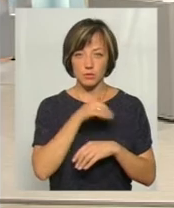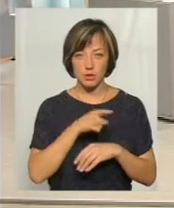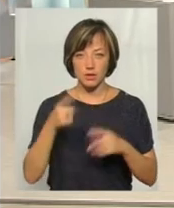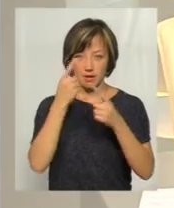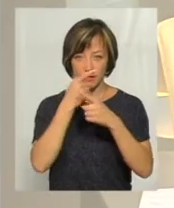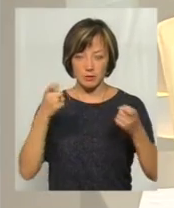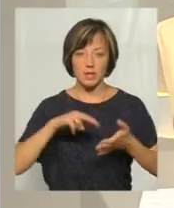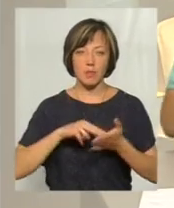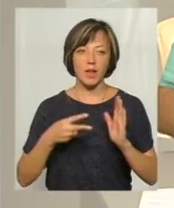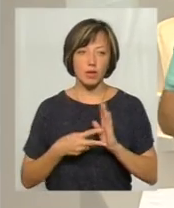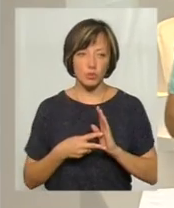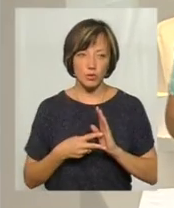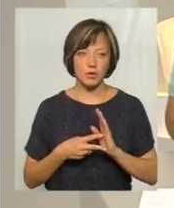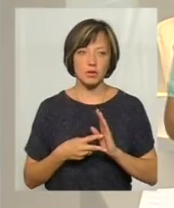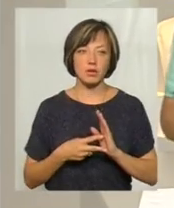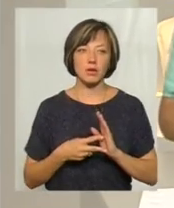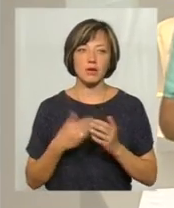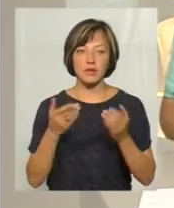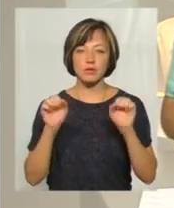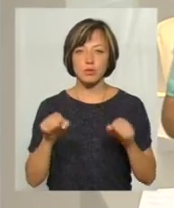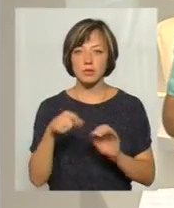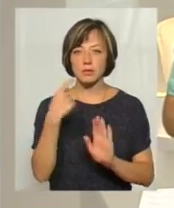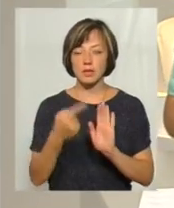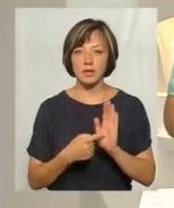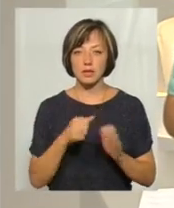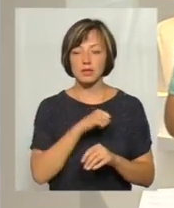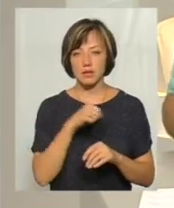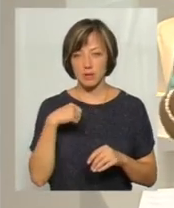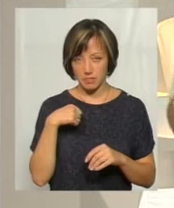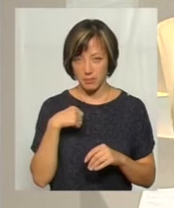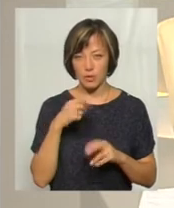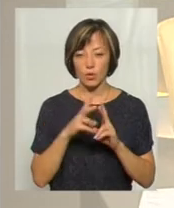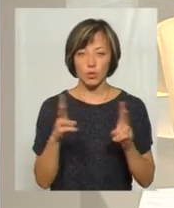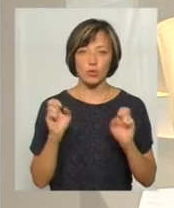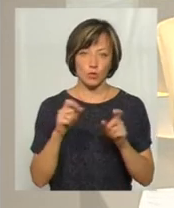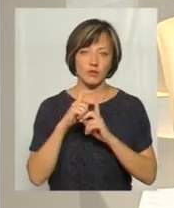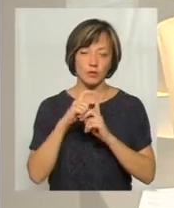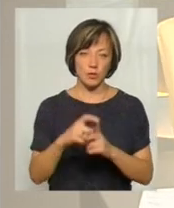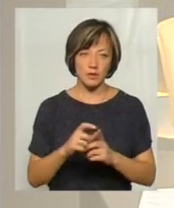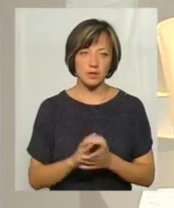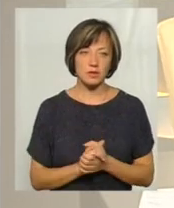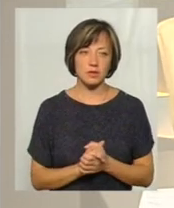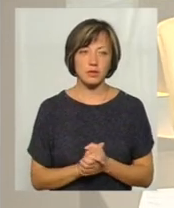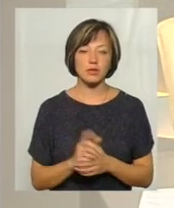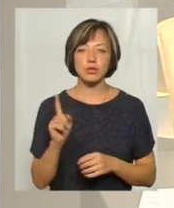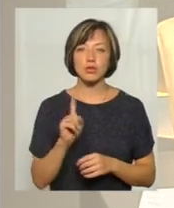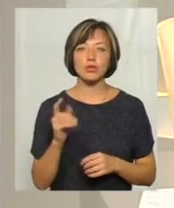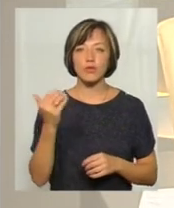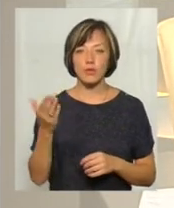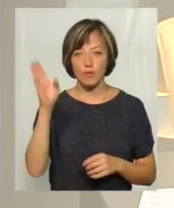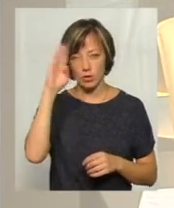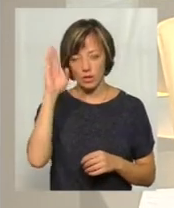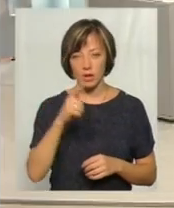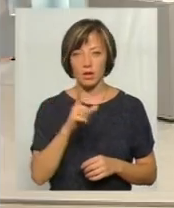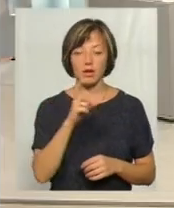ефір. Заплануємо принаймні його і ви зможете поставити запитання тим людям, хто зможе на них відповісти щодо води і